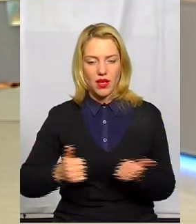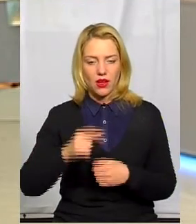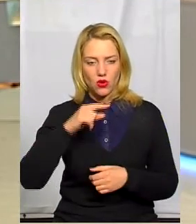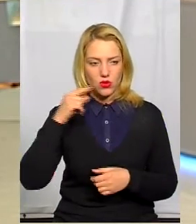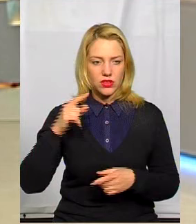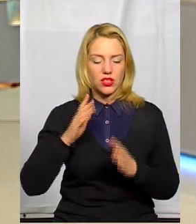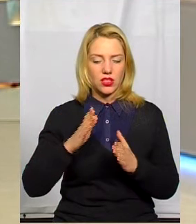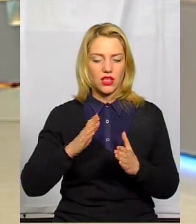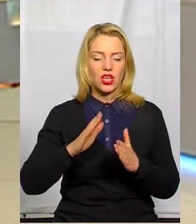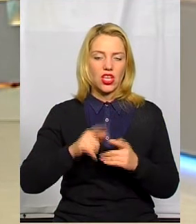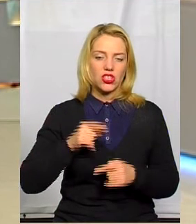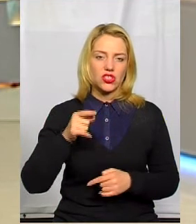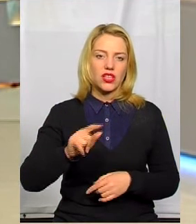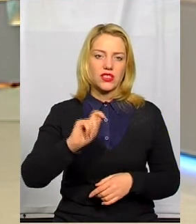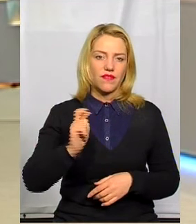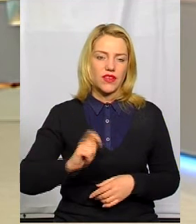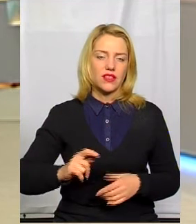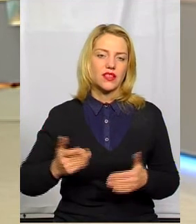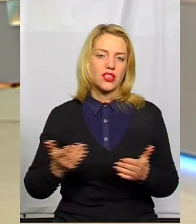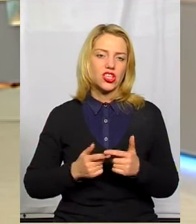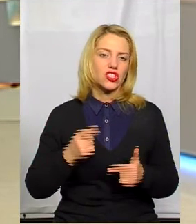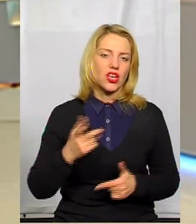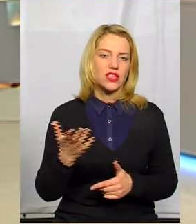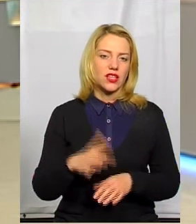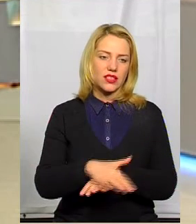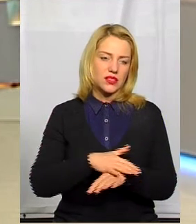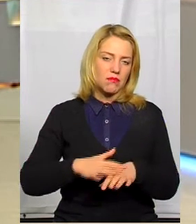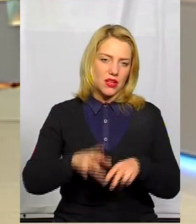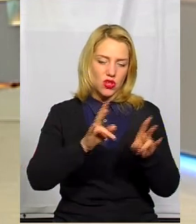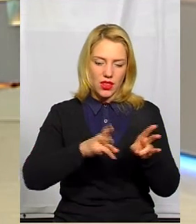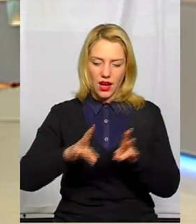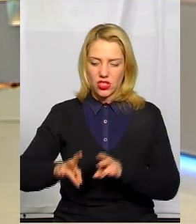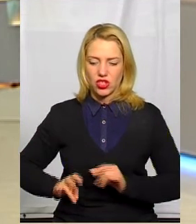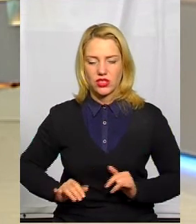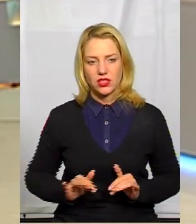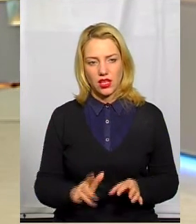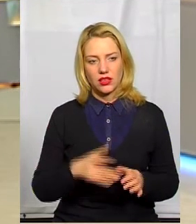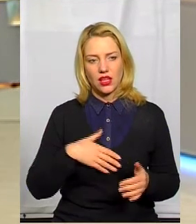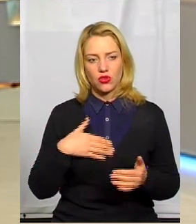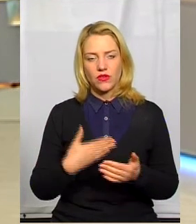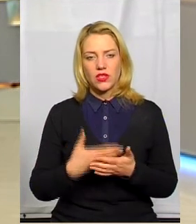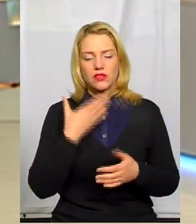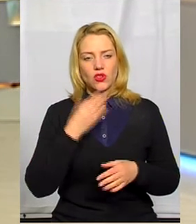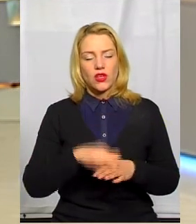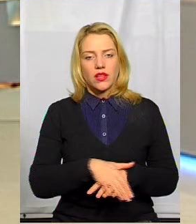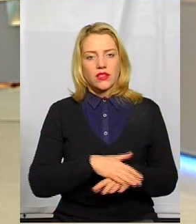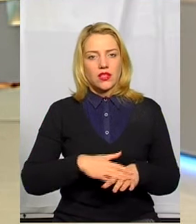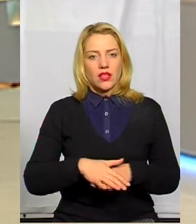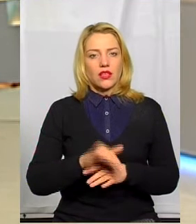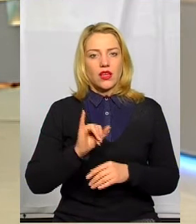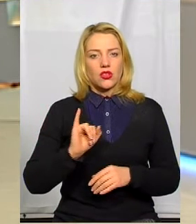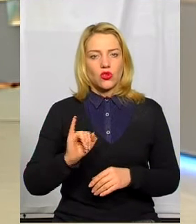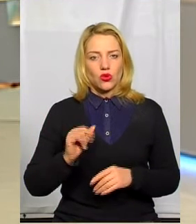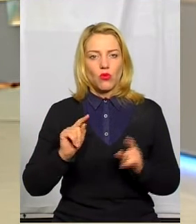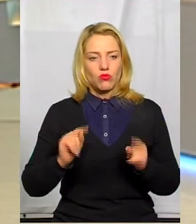чином через війни, от, через якісь там масові отакі трагічні заходи і активує своє населення. От, і